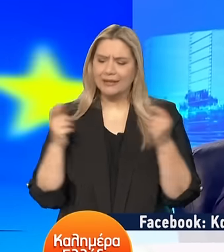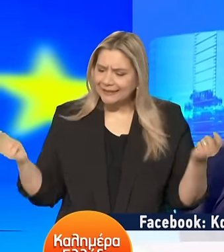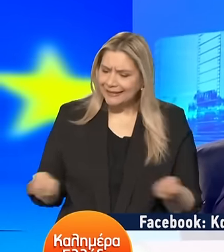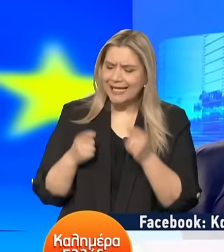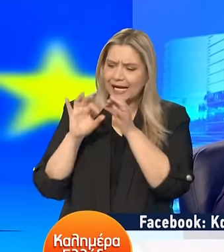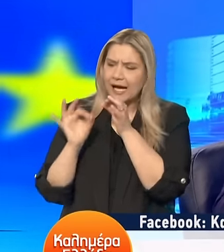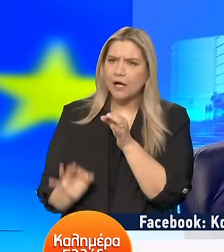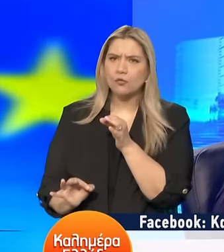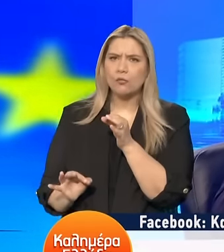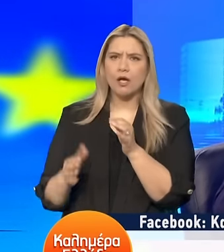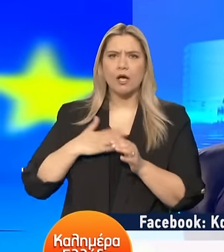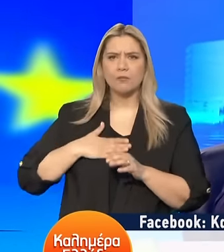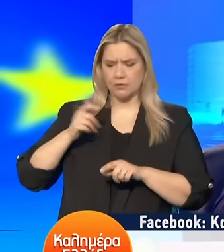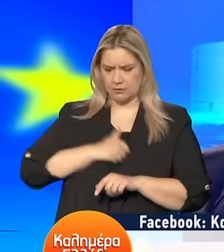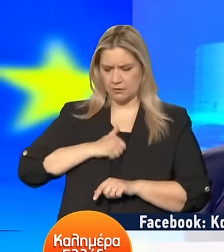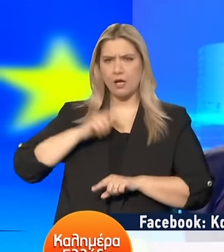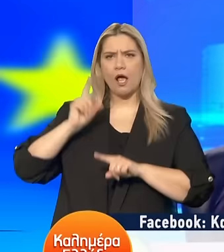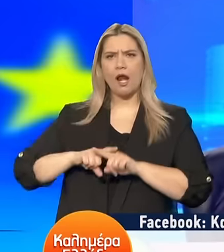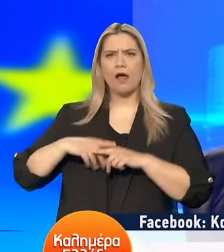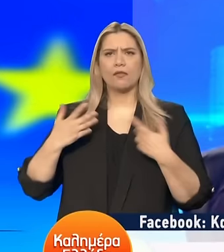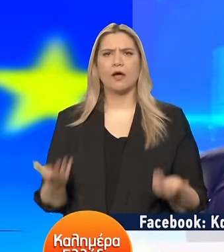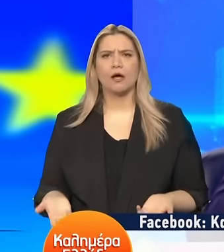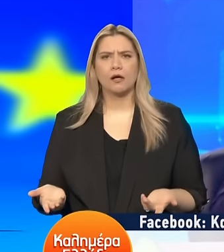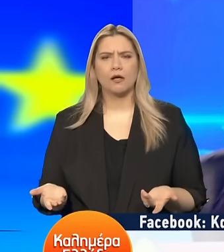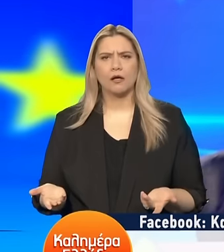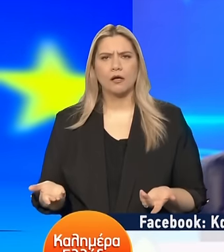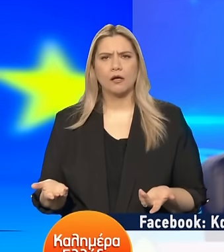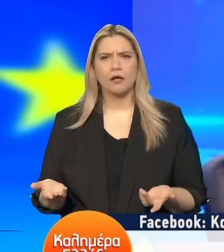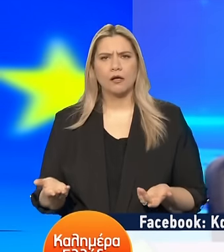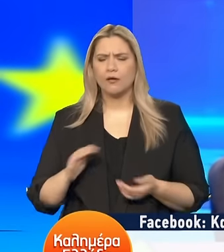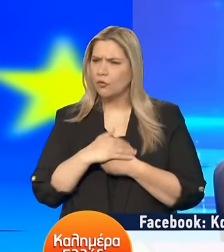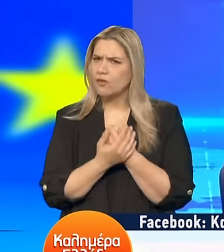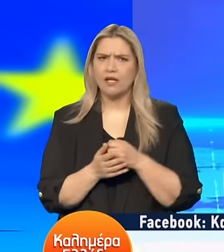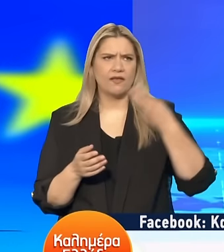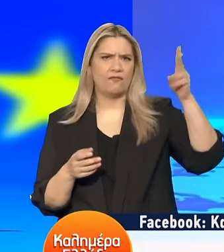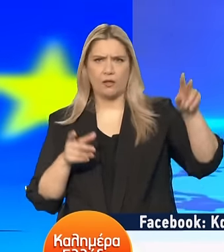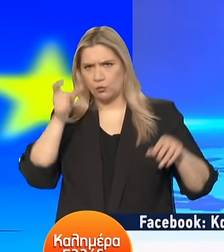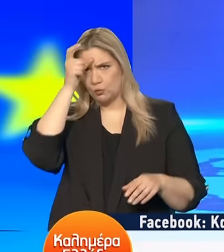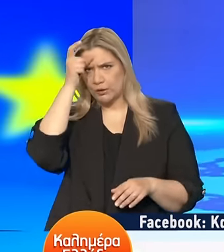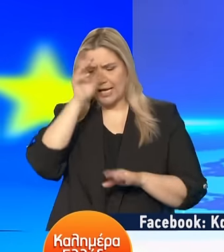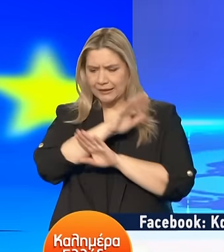Εντός ζώνης εθνικής κυριαρχίας Είναι κάτι το οποίο δεν αφορά την Τουρκία